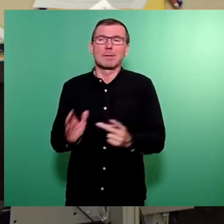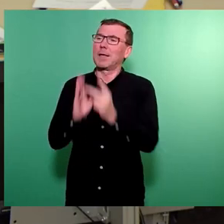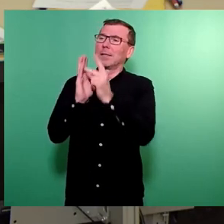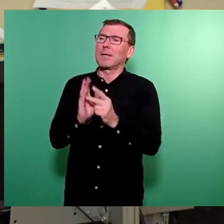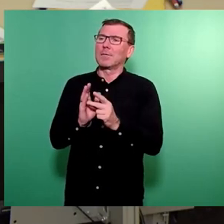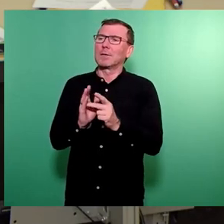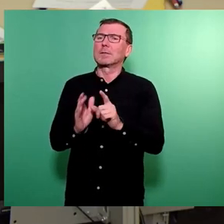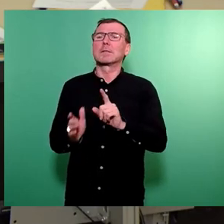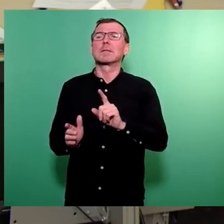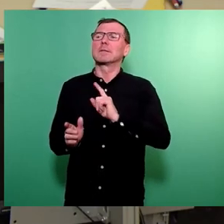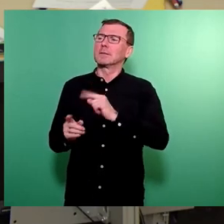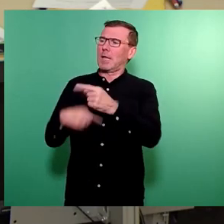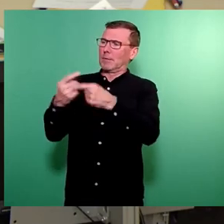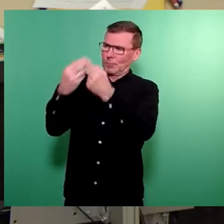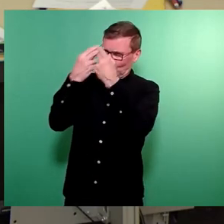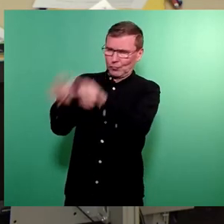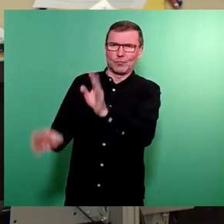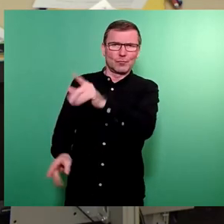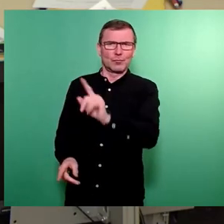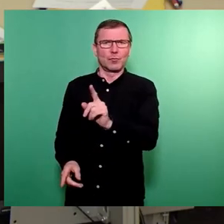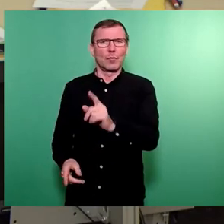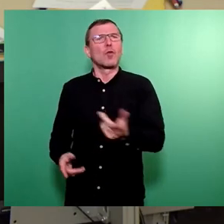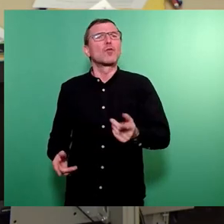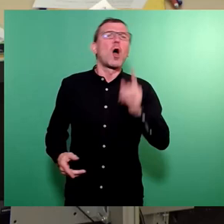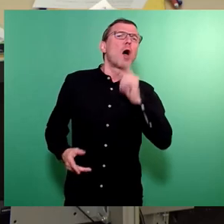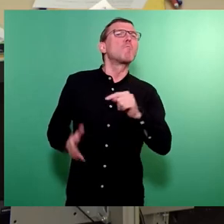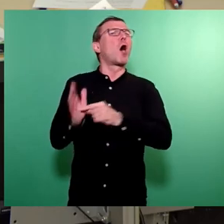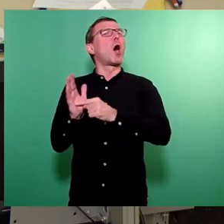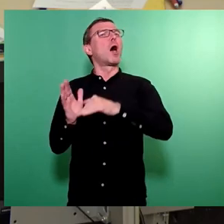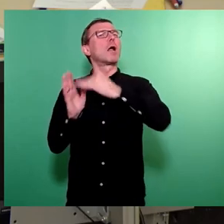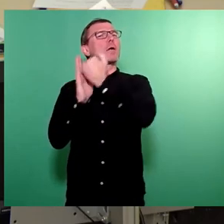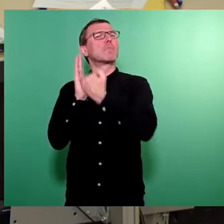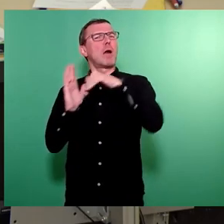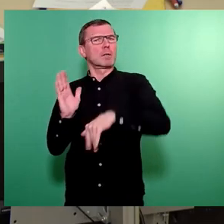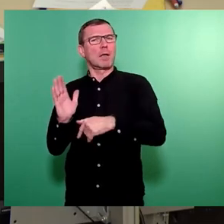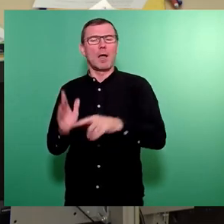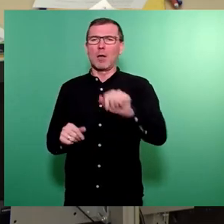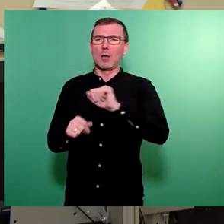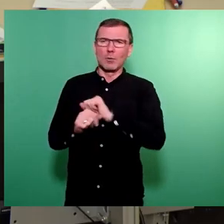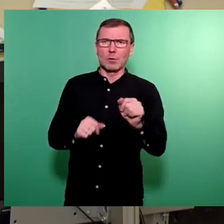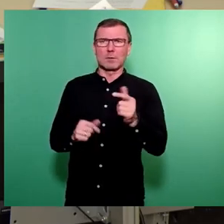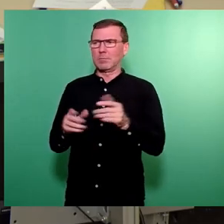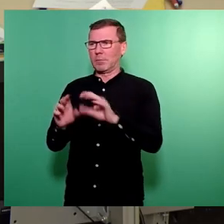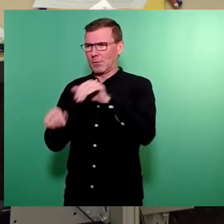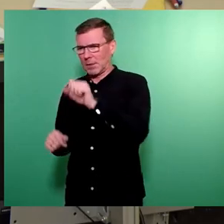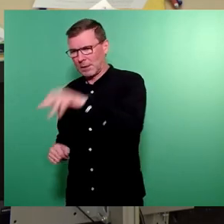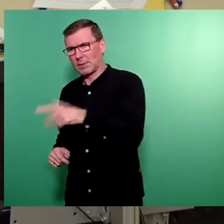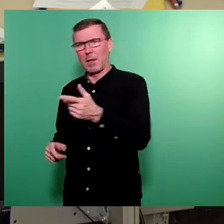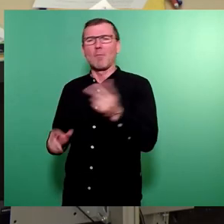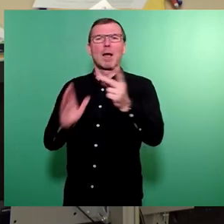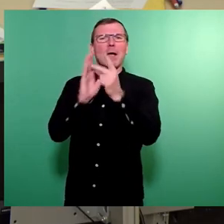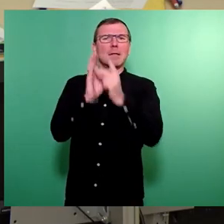Selbstzweck ist. Sondern, und dann eben neue Planstellen schaffen. Wir haben das ja gesehen, es gibt trotzdem neue Stellen. Und uns haben sie vorher gesagt, ja Digitalisierung,